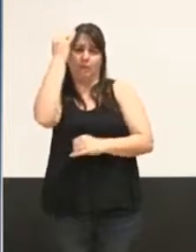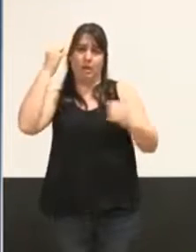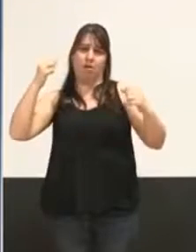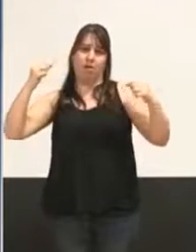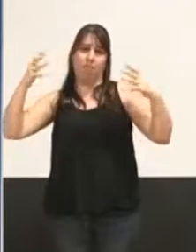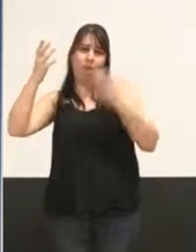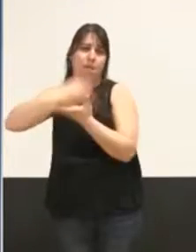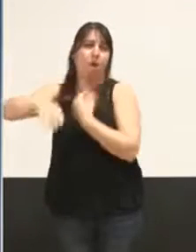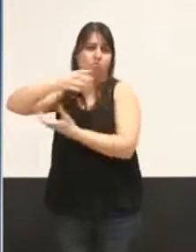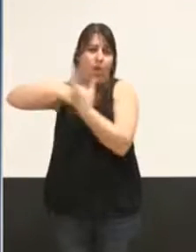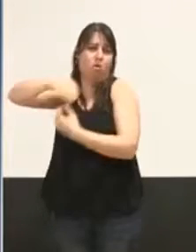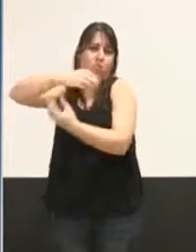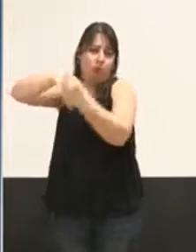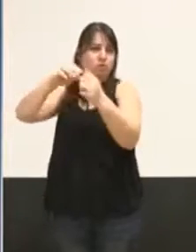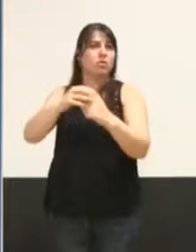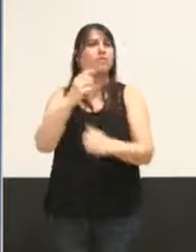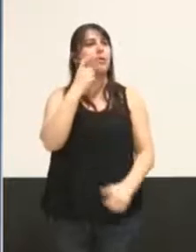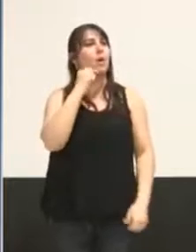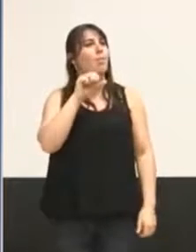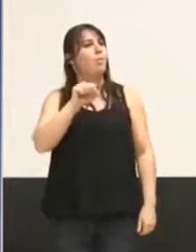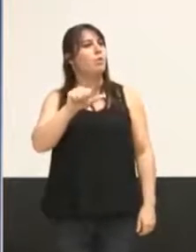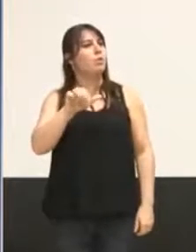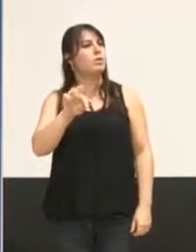J'ai une demande de prise de parole de M. Safar.